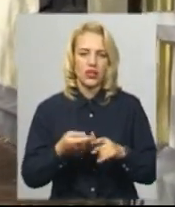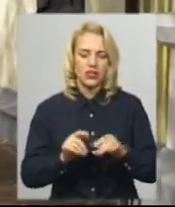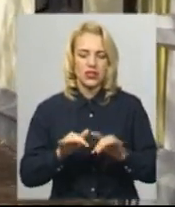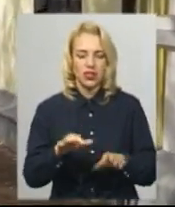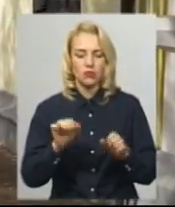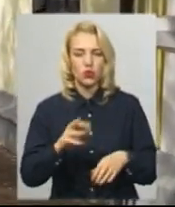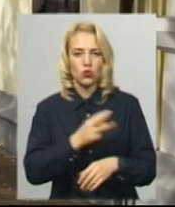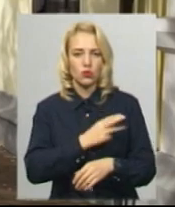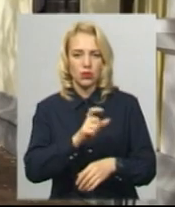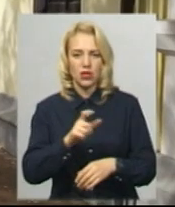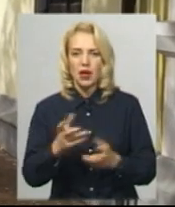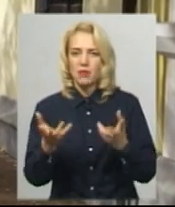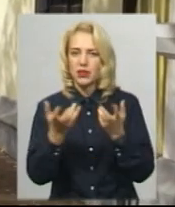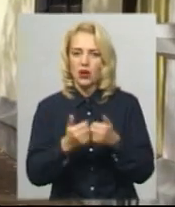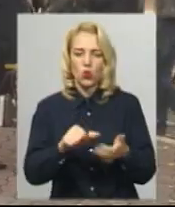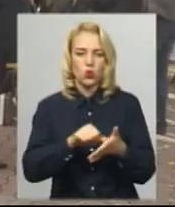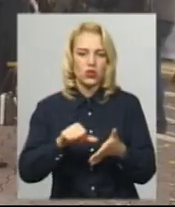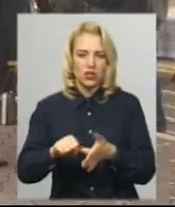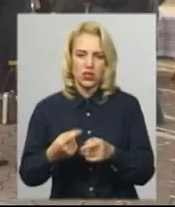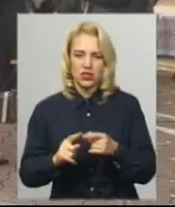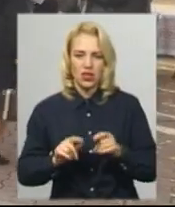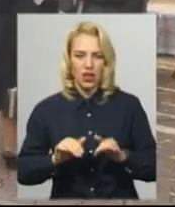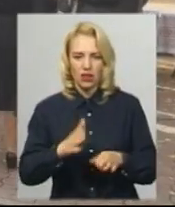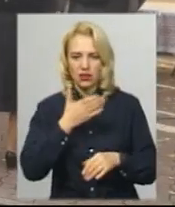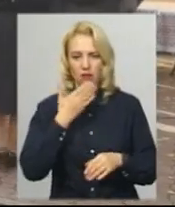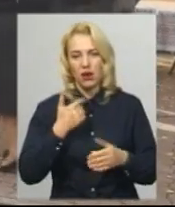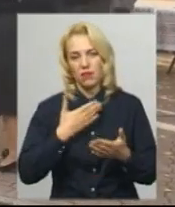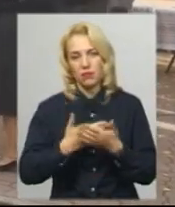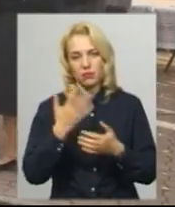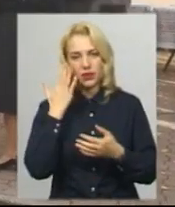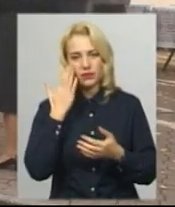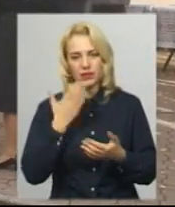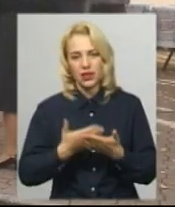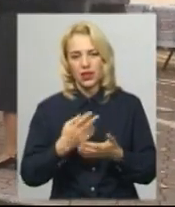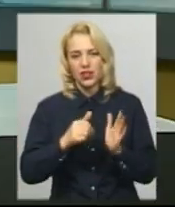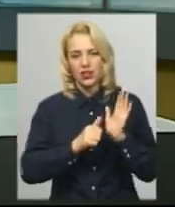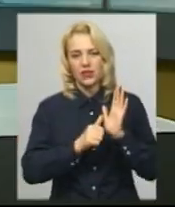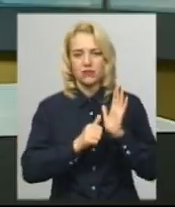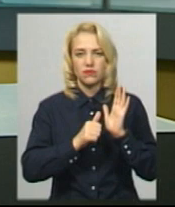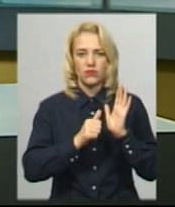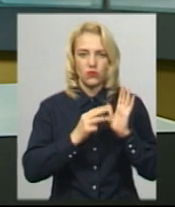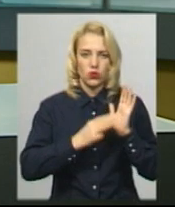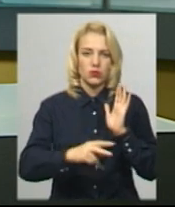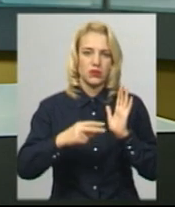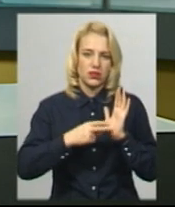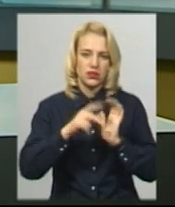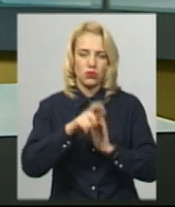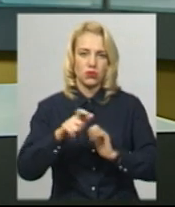учасників акції не проводили, каже Ніна Магур. За нашими підрахунками до акції долучилося 87 осіб.